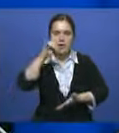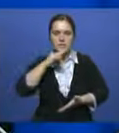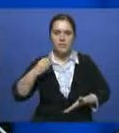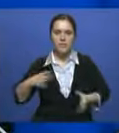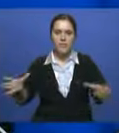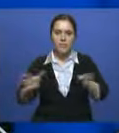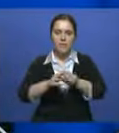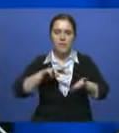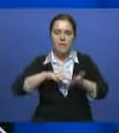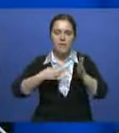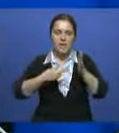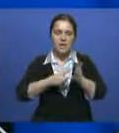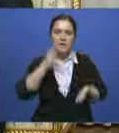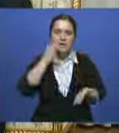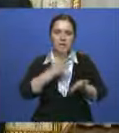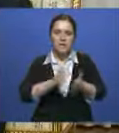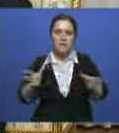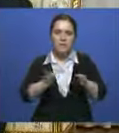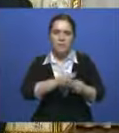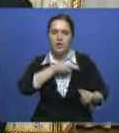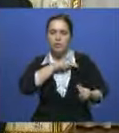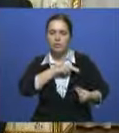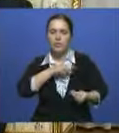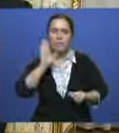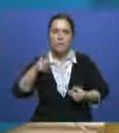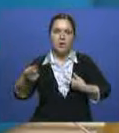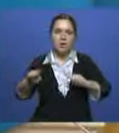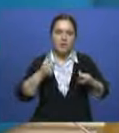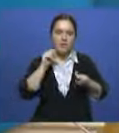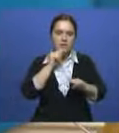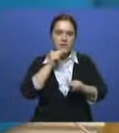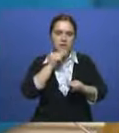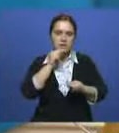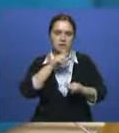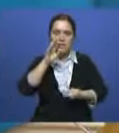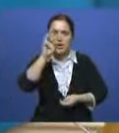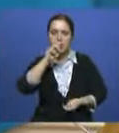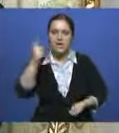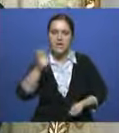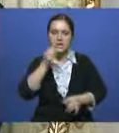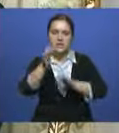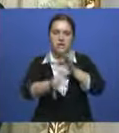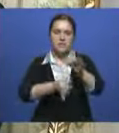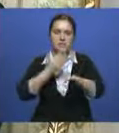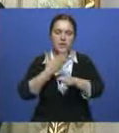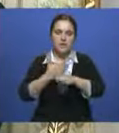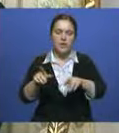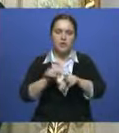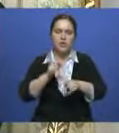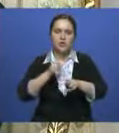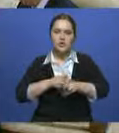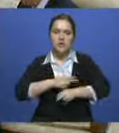партнерства и рассмотрели ключевые вопросы сотрудничества в торгово-экономической, инвестиционной, нефтегазовой и космической сферах, а также в отрасли